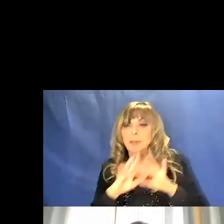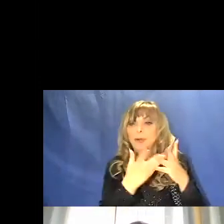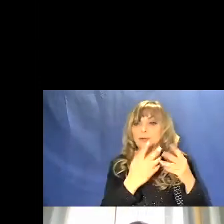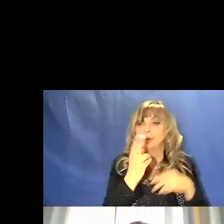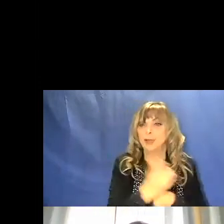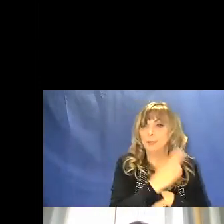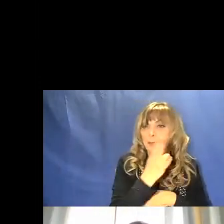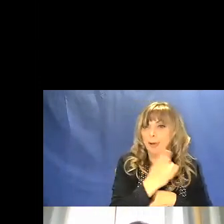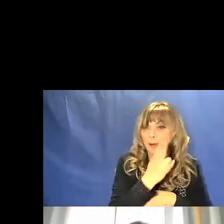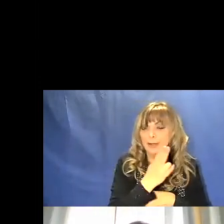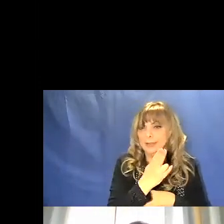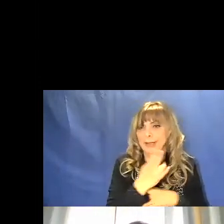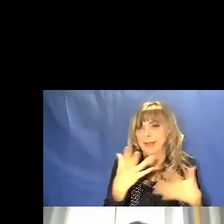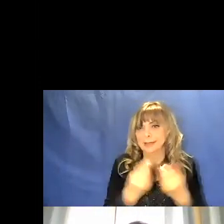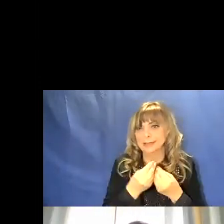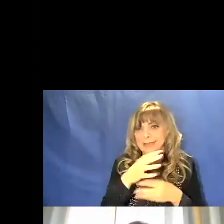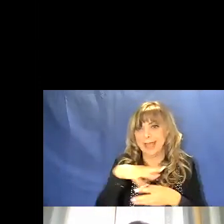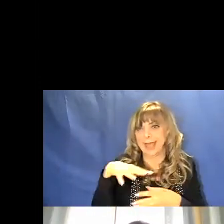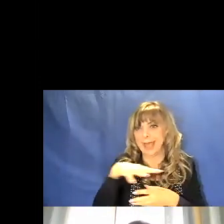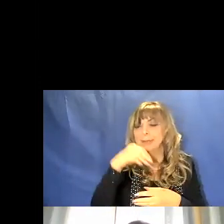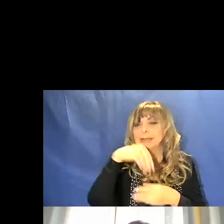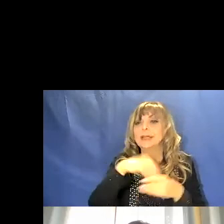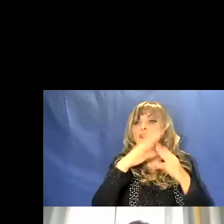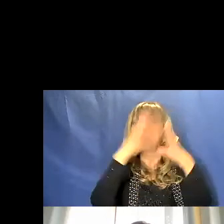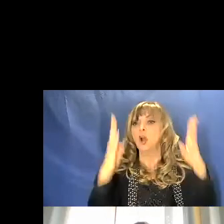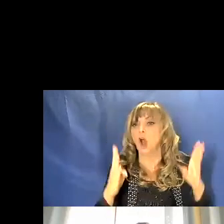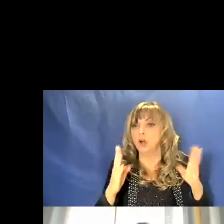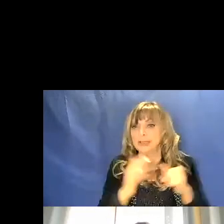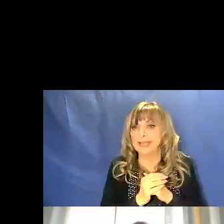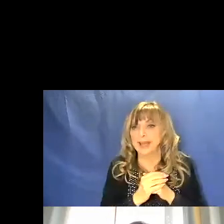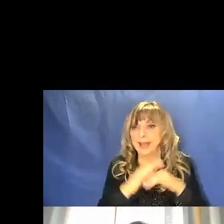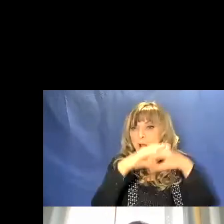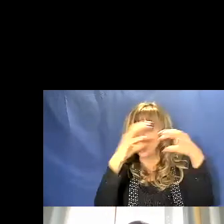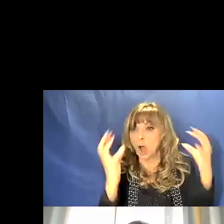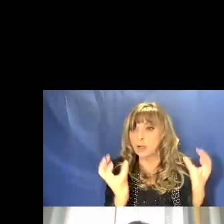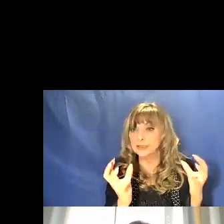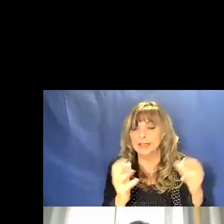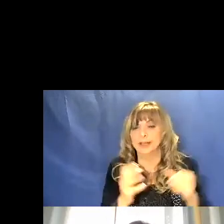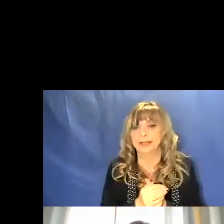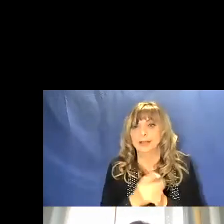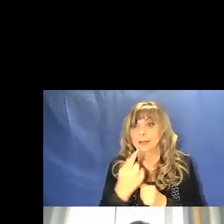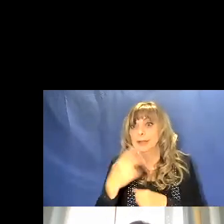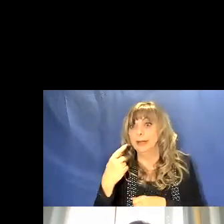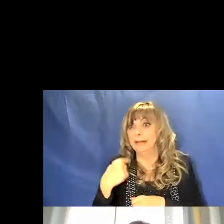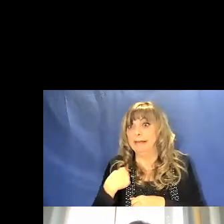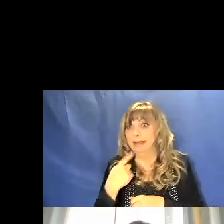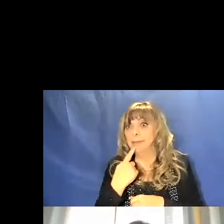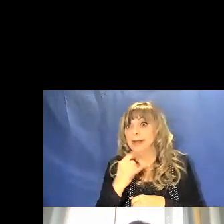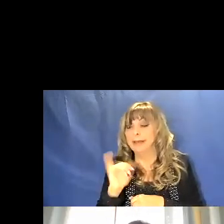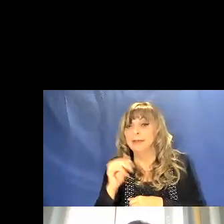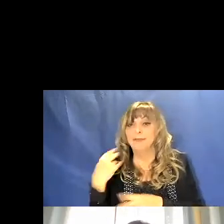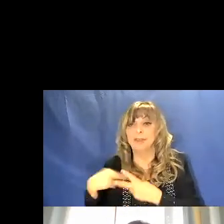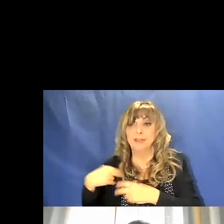coincideva all'interno della grotta quindi era una protezione per i sopravvissuti questa ocra che